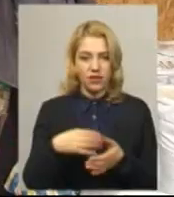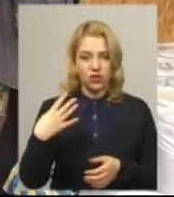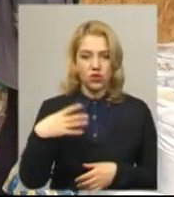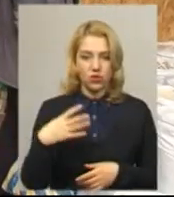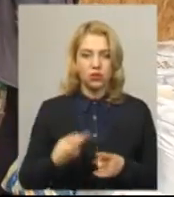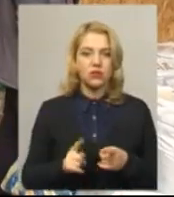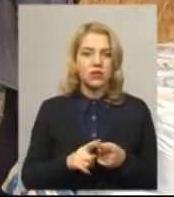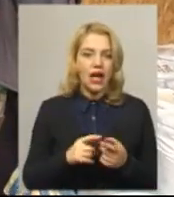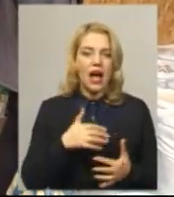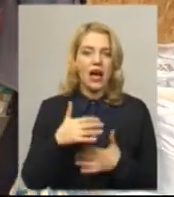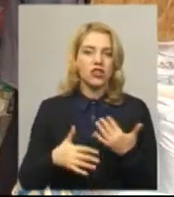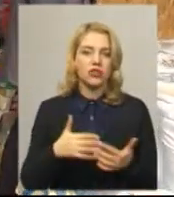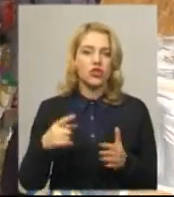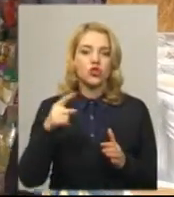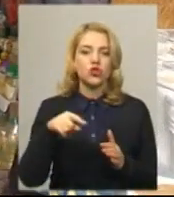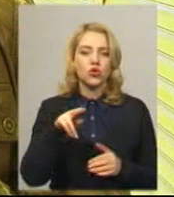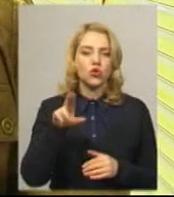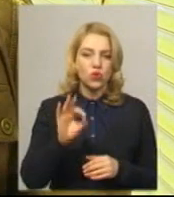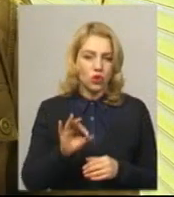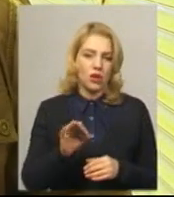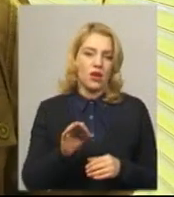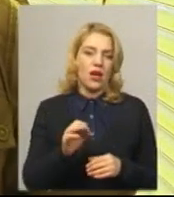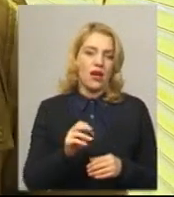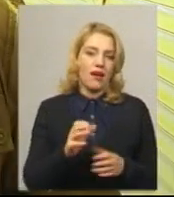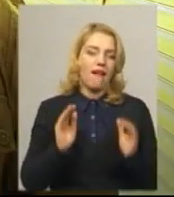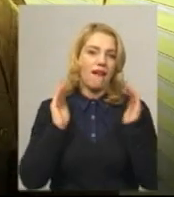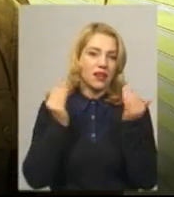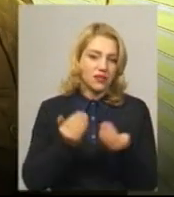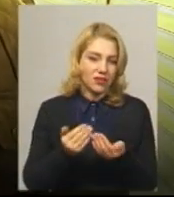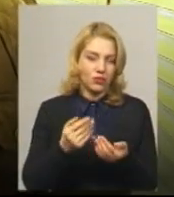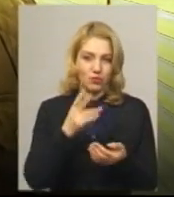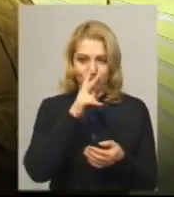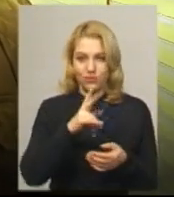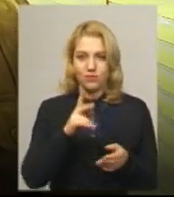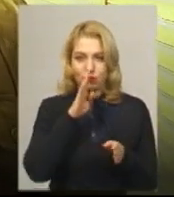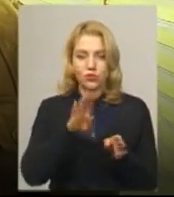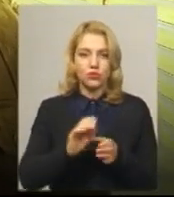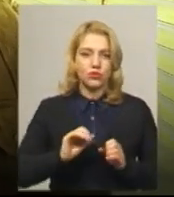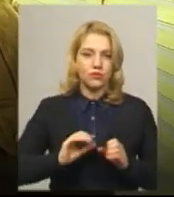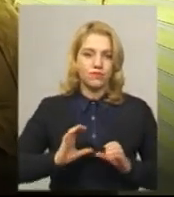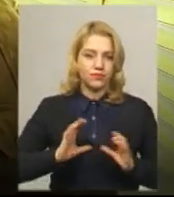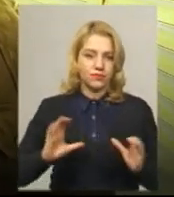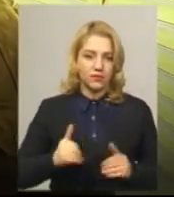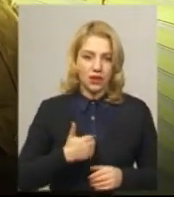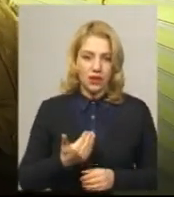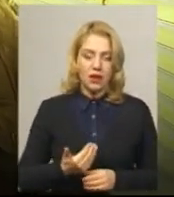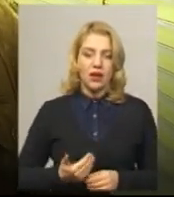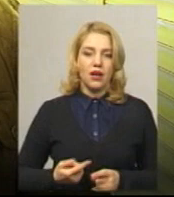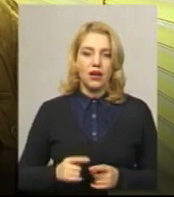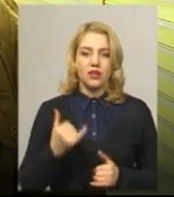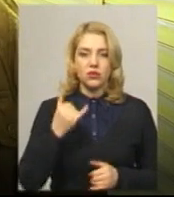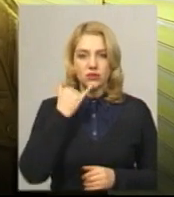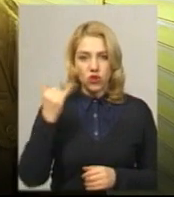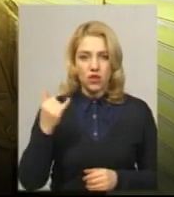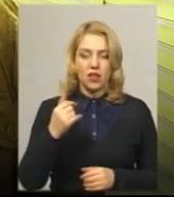карантину та способом швидкого збагачення підприємців. Ніхто нічого не робить. Якщо на сьогоднішній день тільки дзвонили на крупзавод,